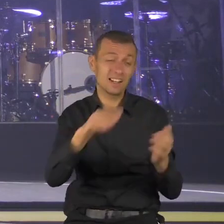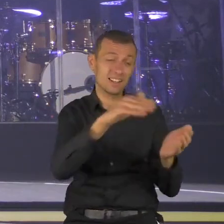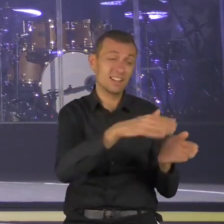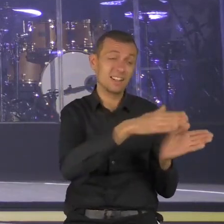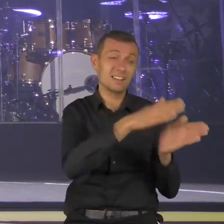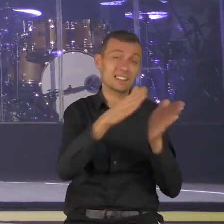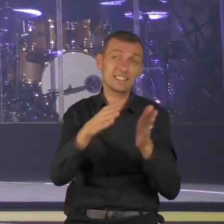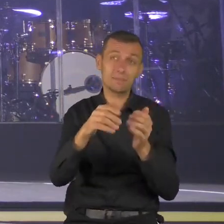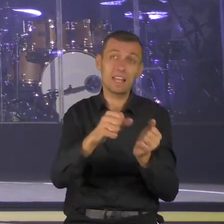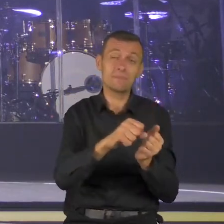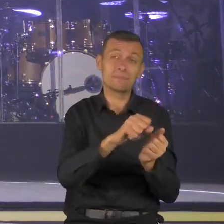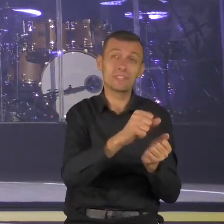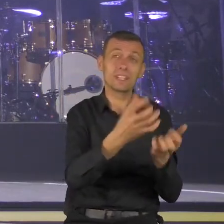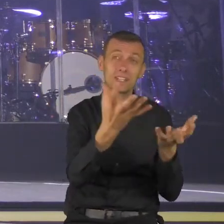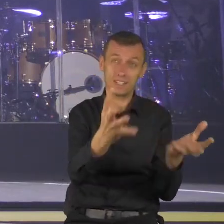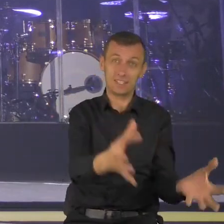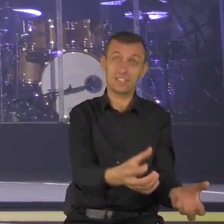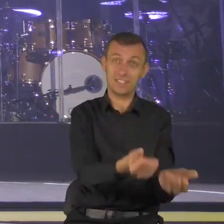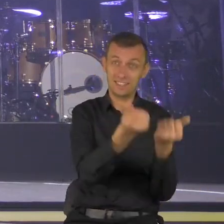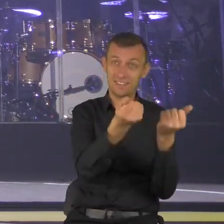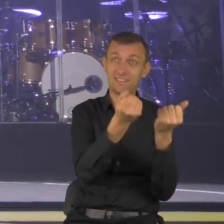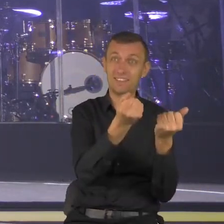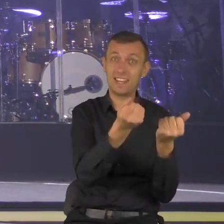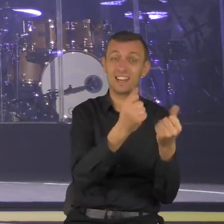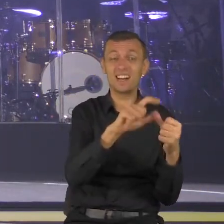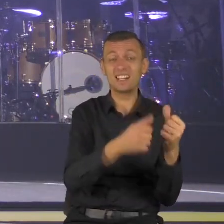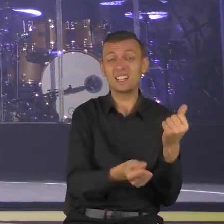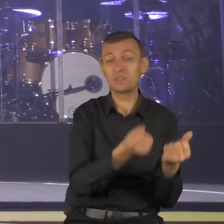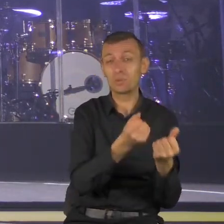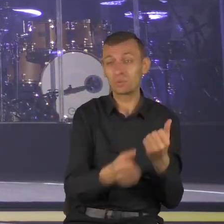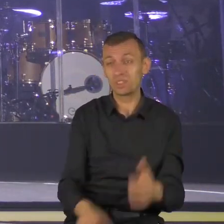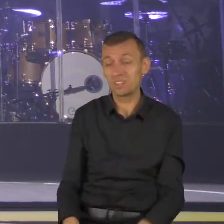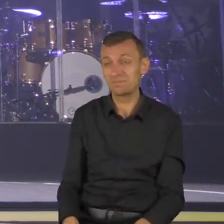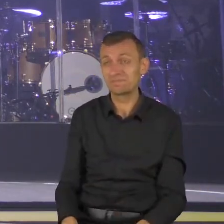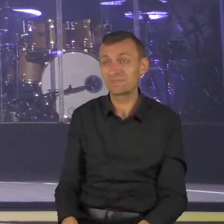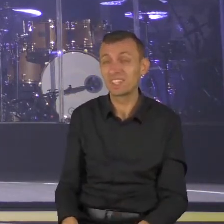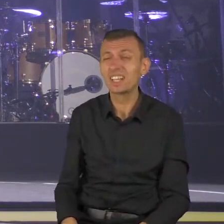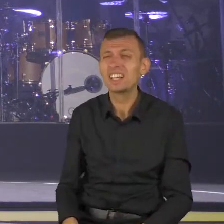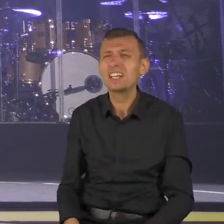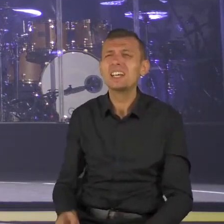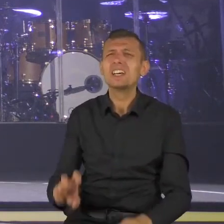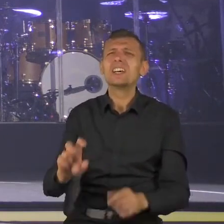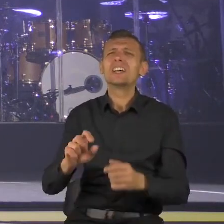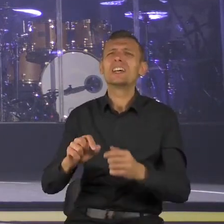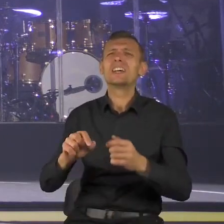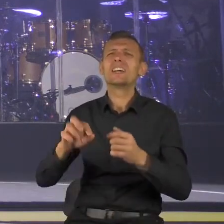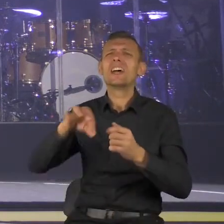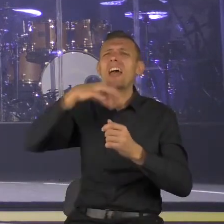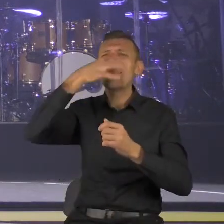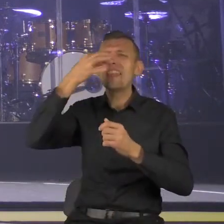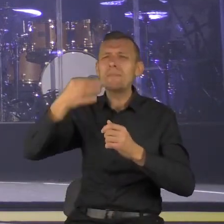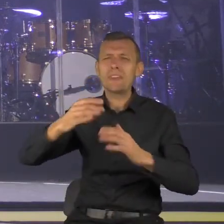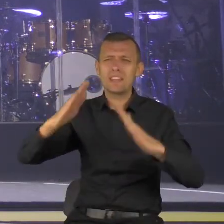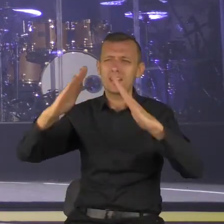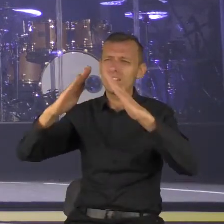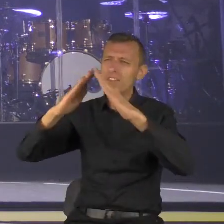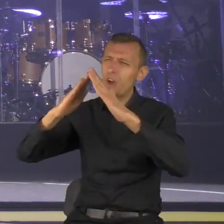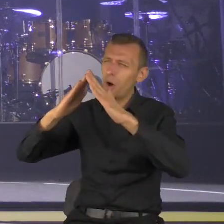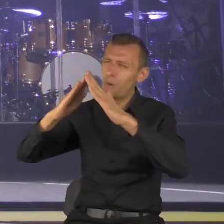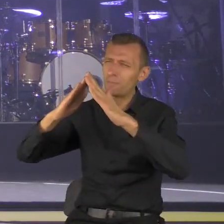dom, żyć na niższym poziomie materialnym, ale mieć więcej czasu, więcej energii,